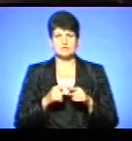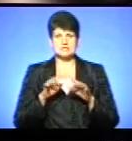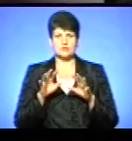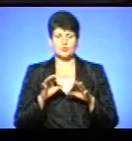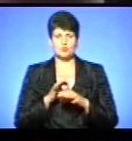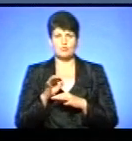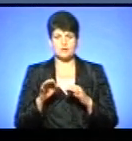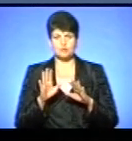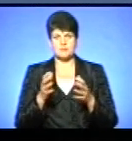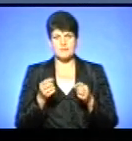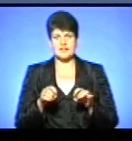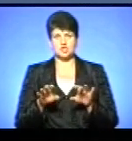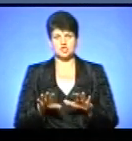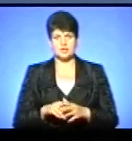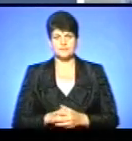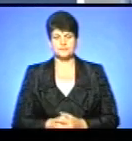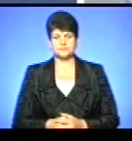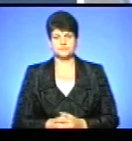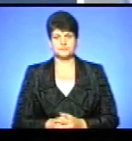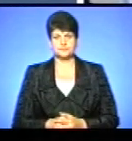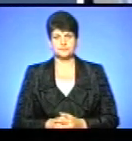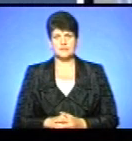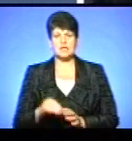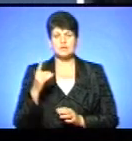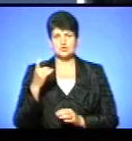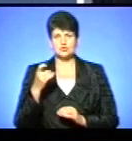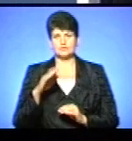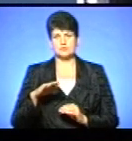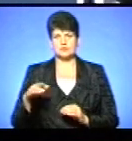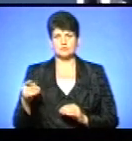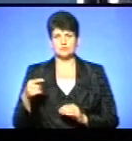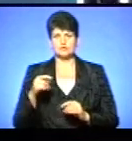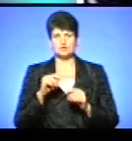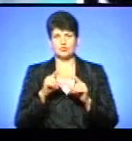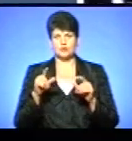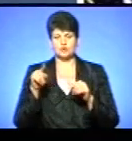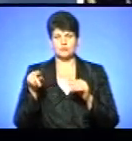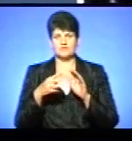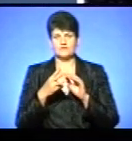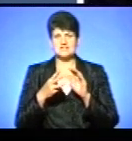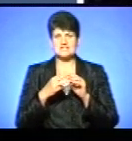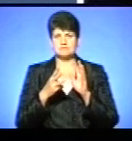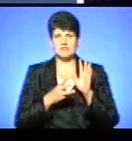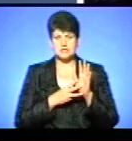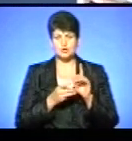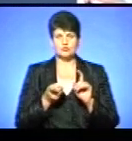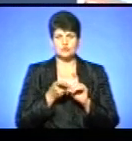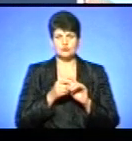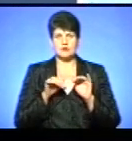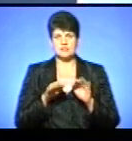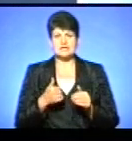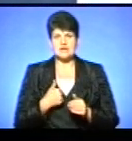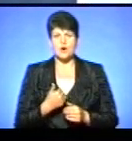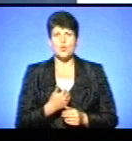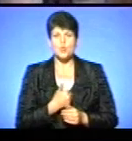приймати вже повідні рішення. Сто учнів тернопільської школи номер 18 долучились до всеукраїнської акції «Я хочу